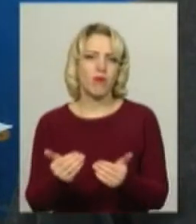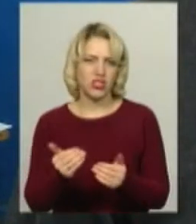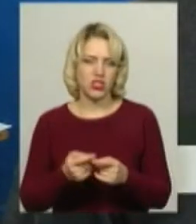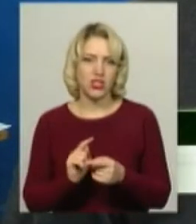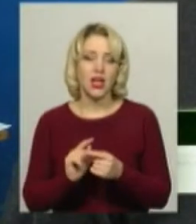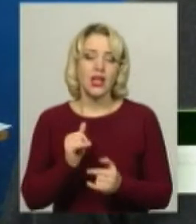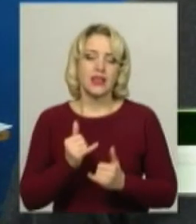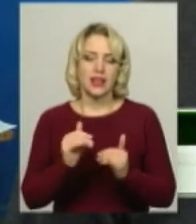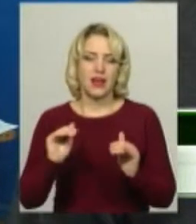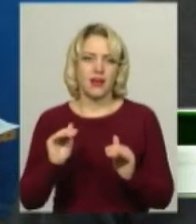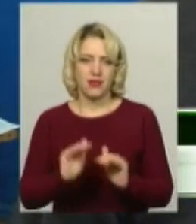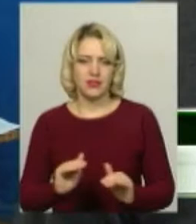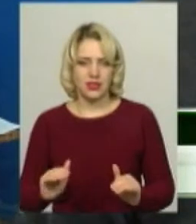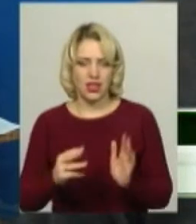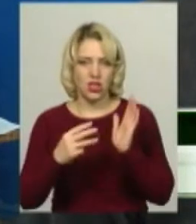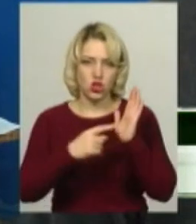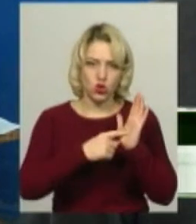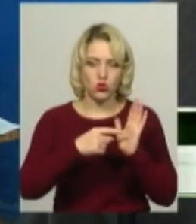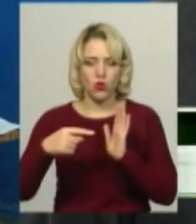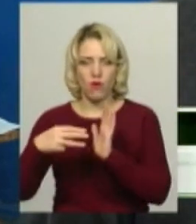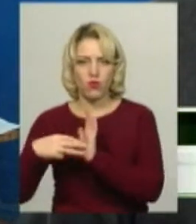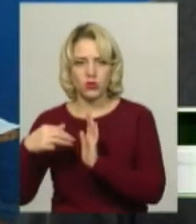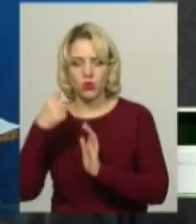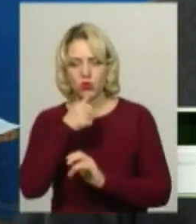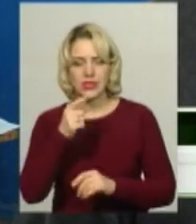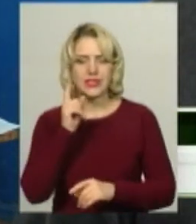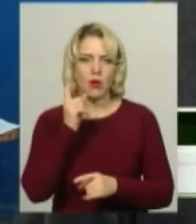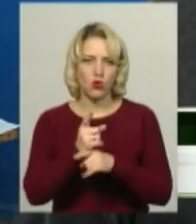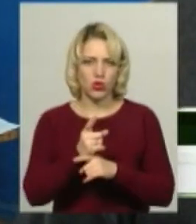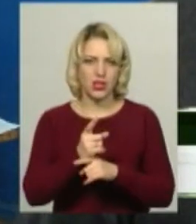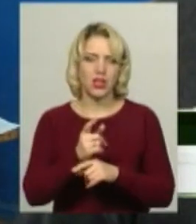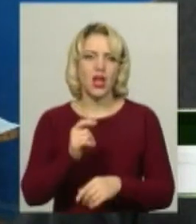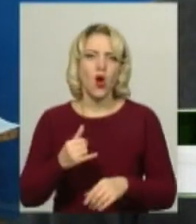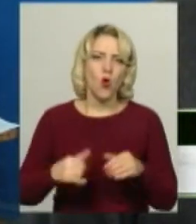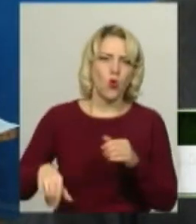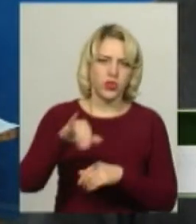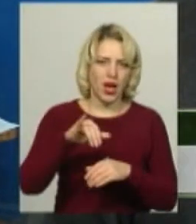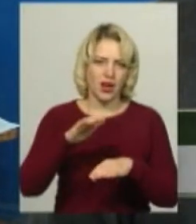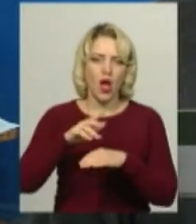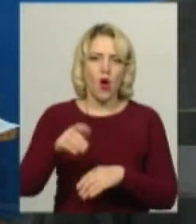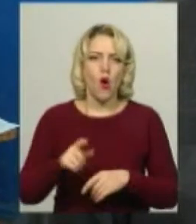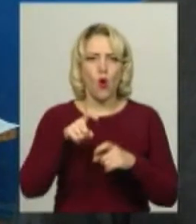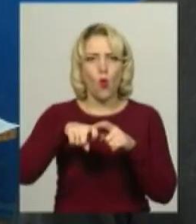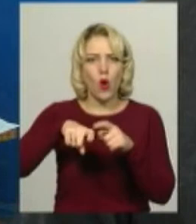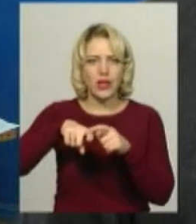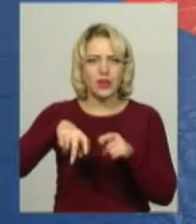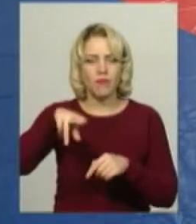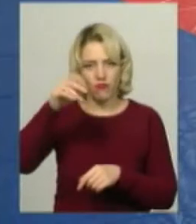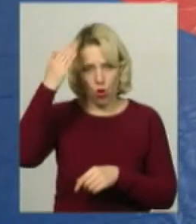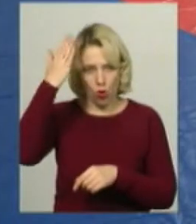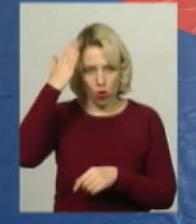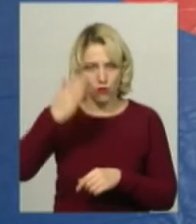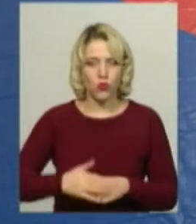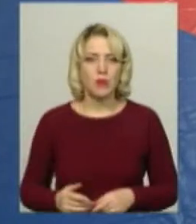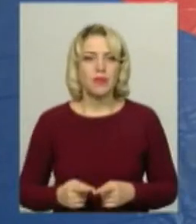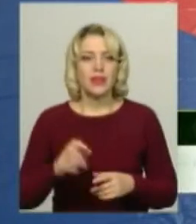молодшої вікової групи 2006-2008 року заборонили удари коліном в голову, тільки по корпусу. А так, в принципі, всі – повний контакт. На